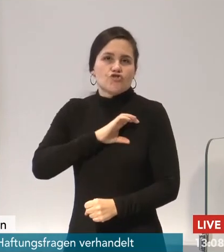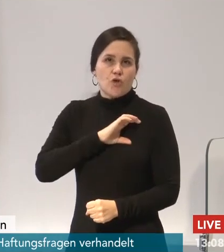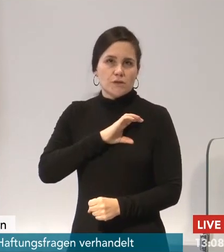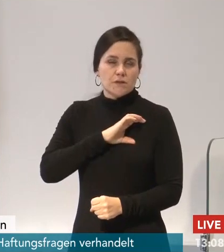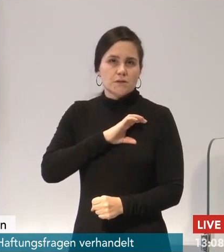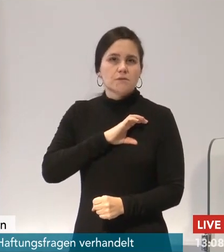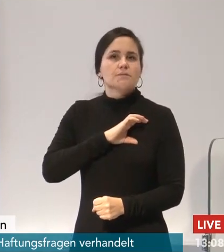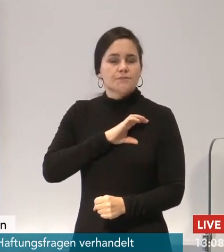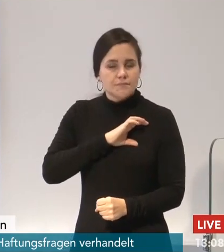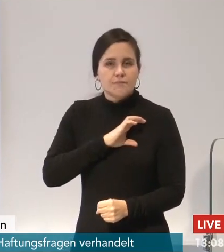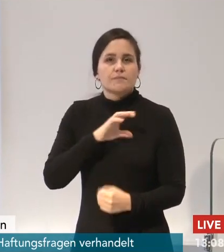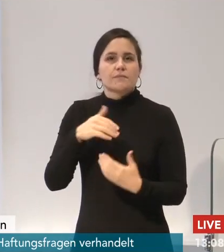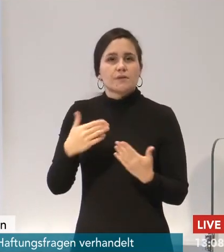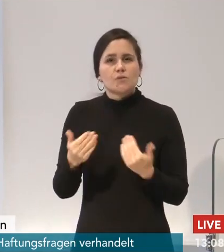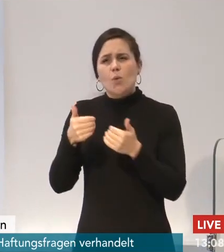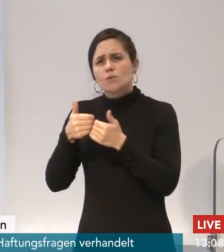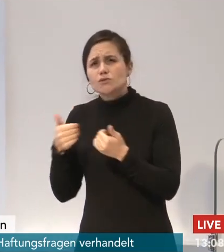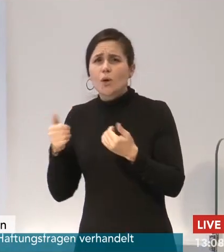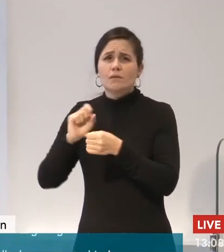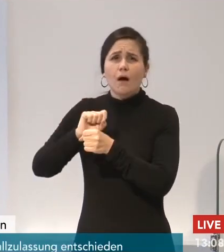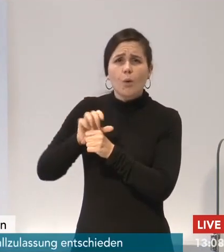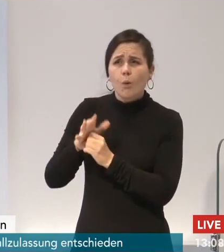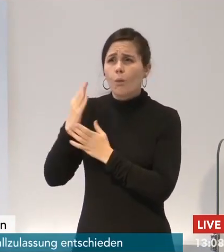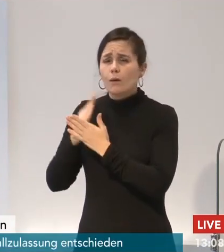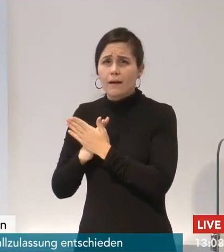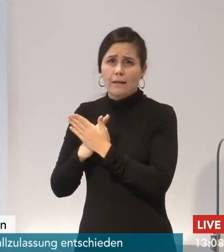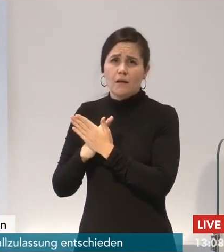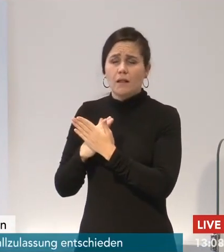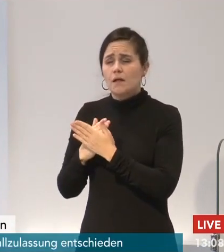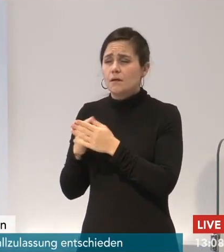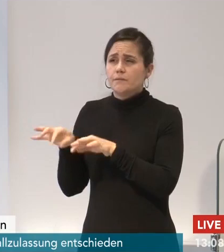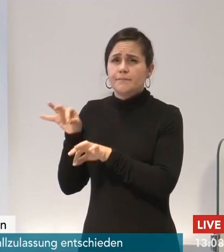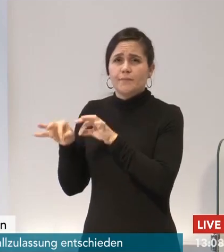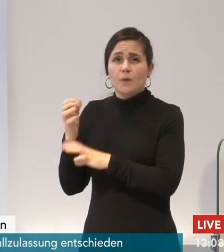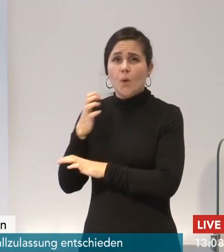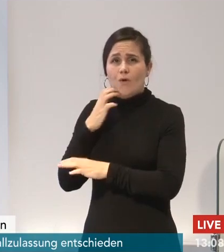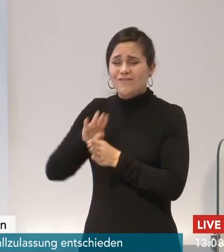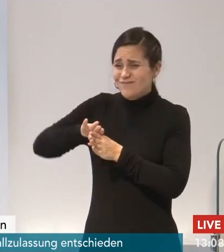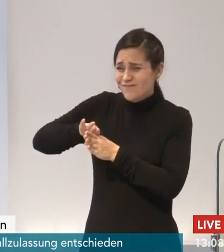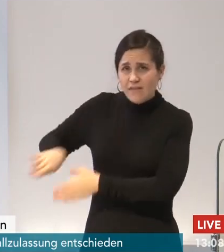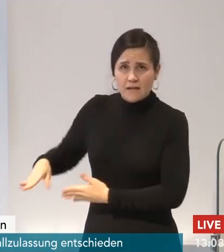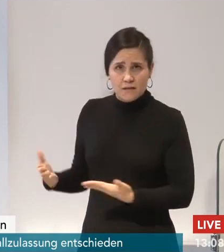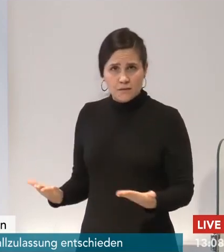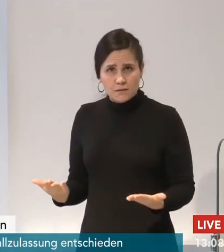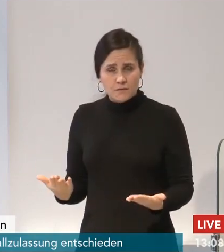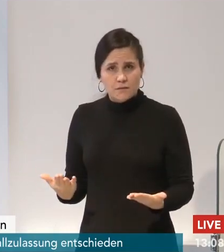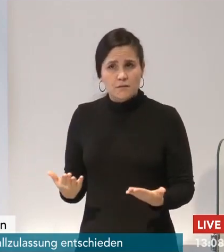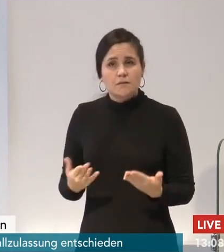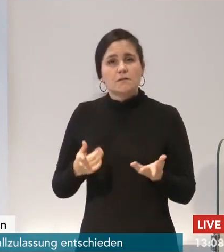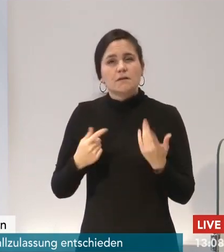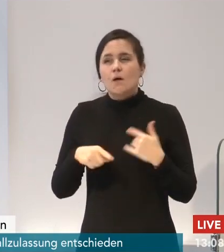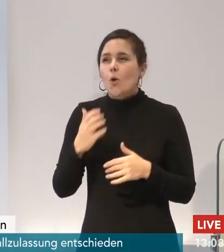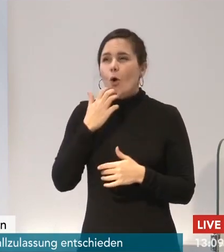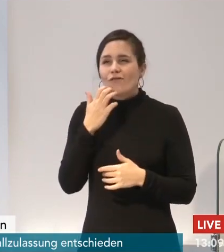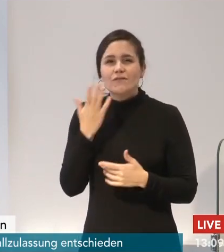von Sonder-Corona-Regelungen. Dann haben wir die Chance, dass wir wieder auch eine Normalität haben können,